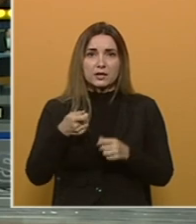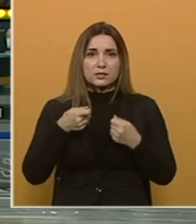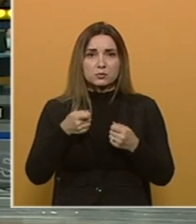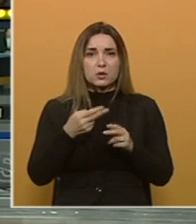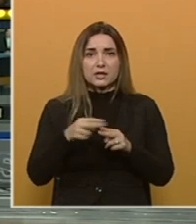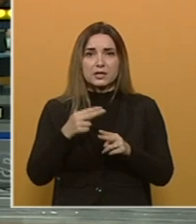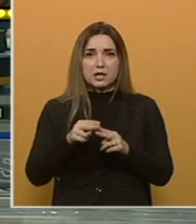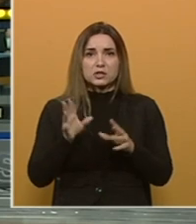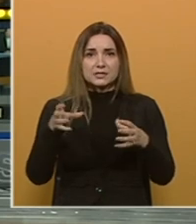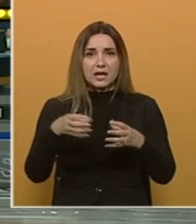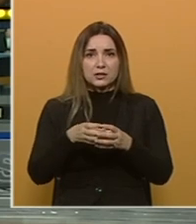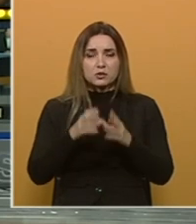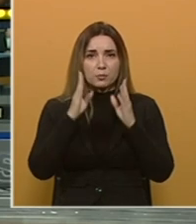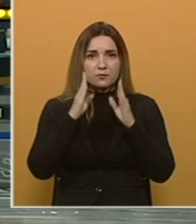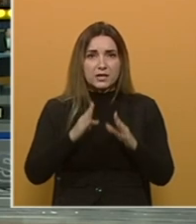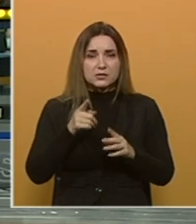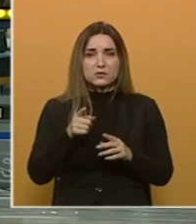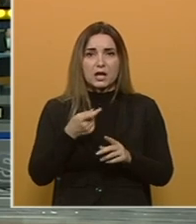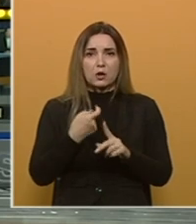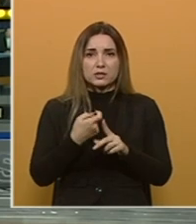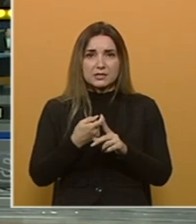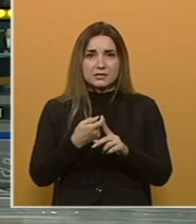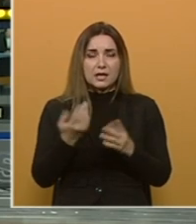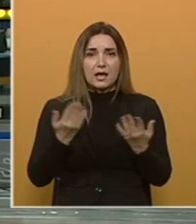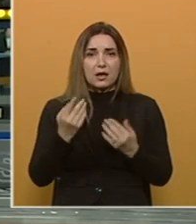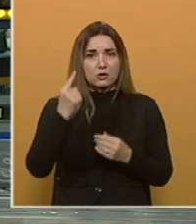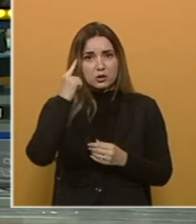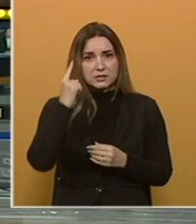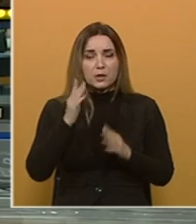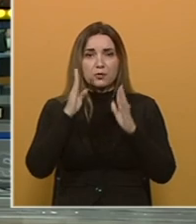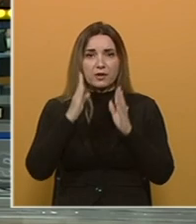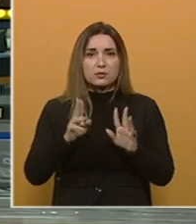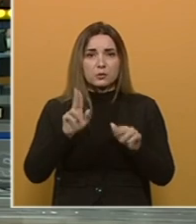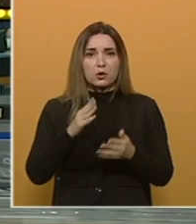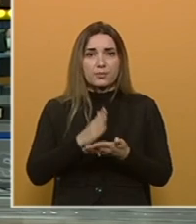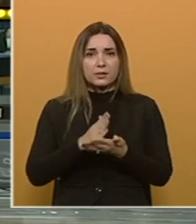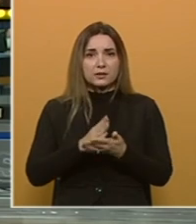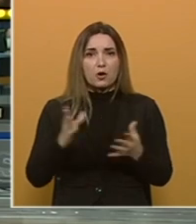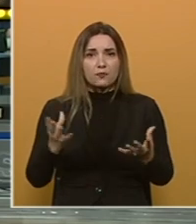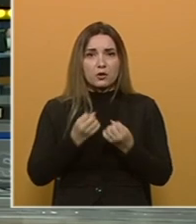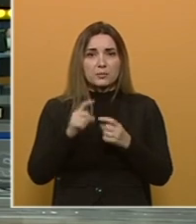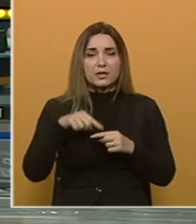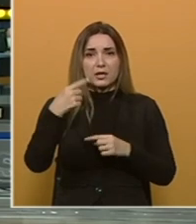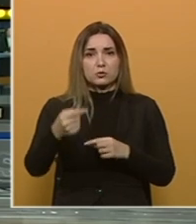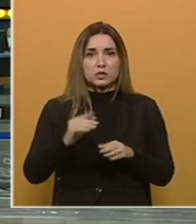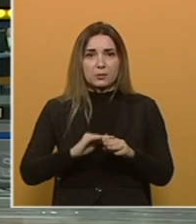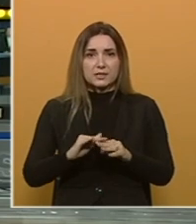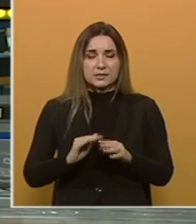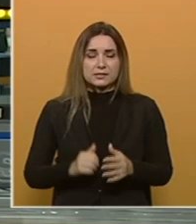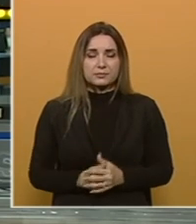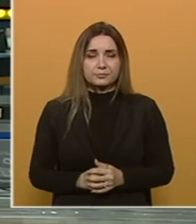da spor riješi zajedničko povjerenstvo za koncesije. Kako doznajemo, povjerenstvo bi moglo biti oformljeno idućeg mjeseca.